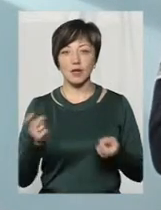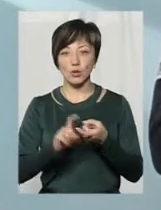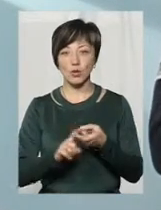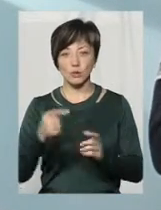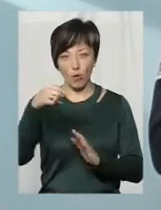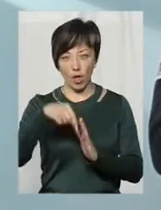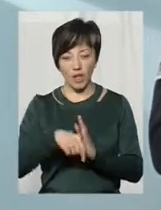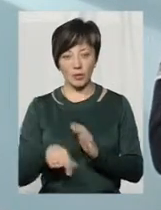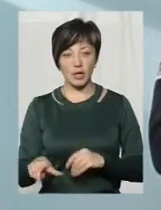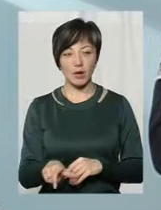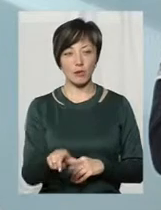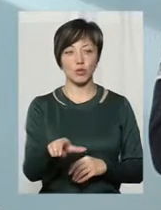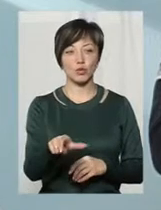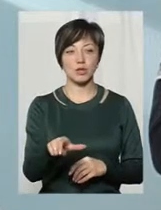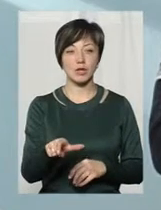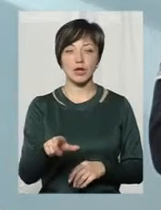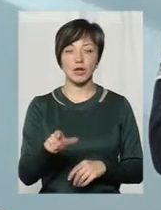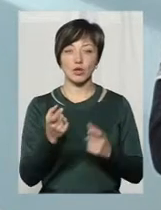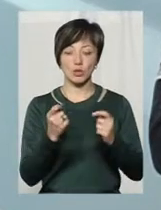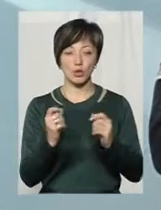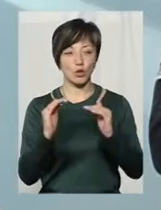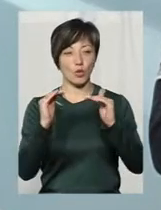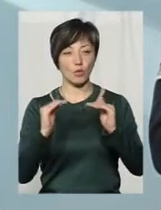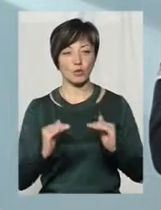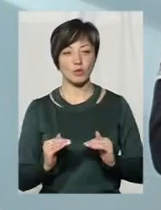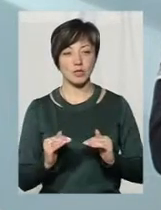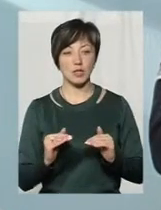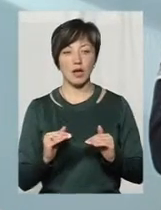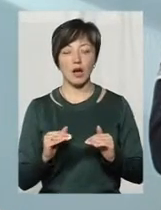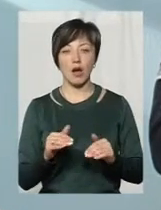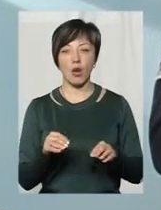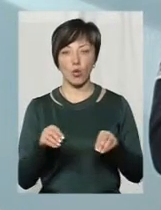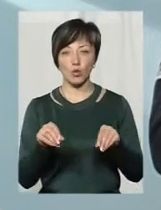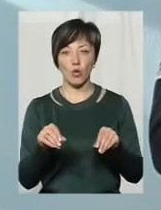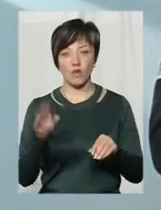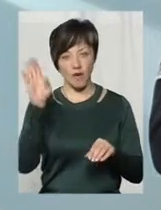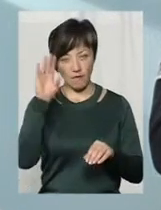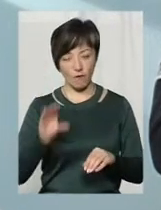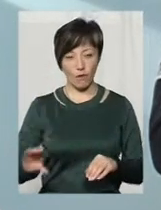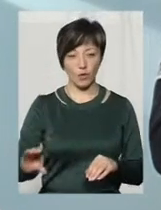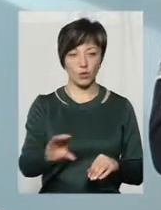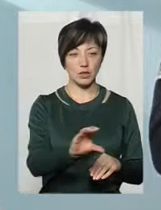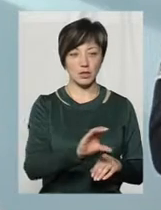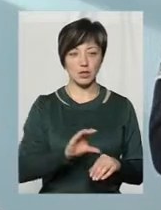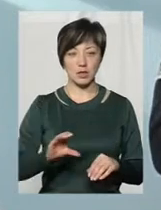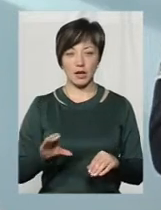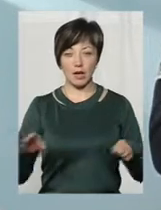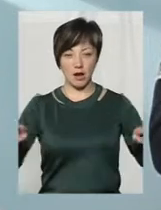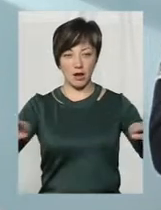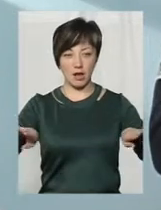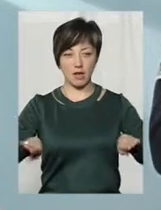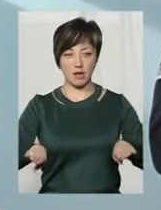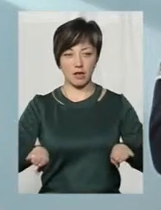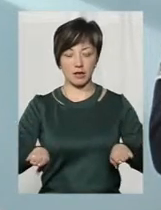дещо опустяться ґрунтові води. Тобто, краї заплави